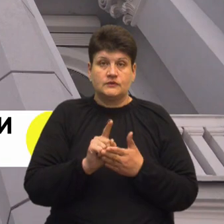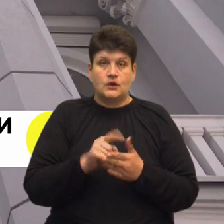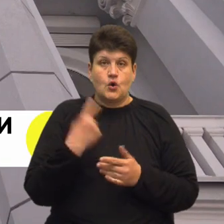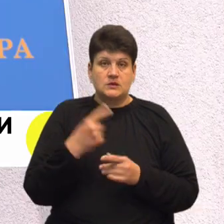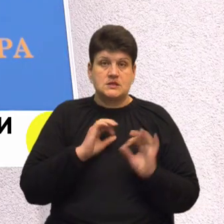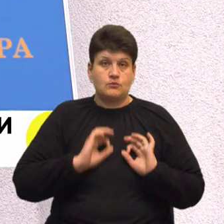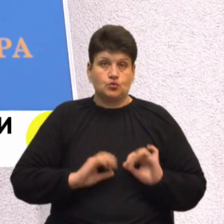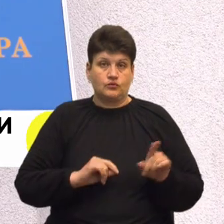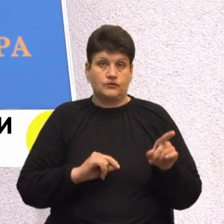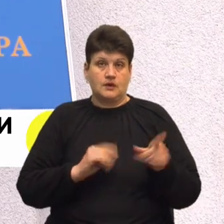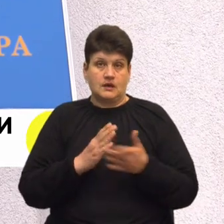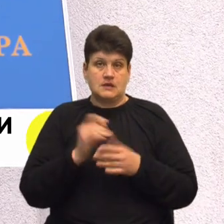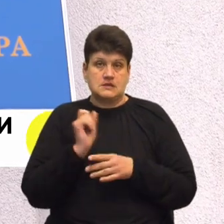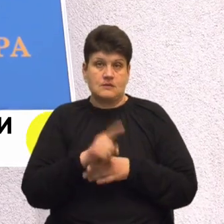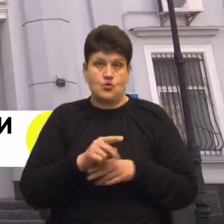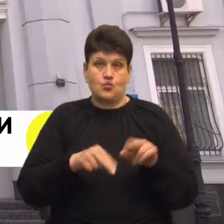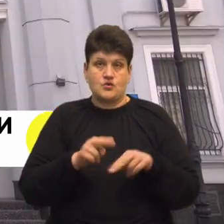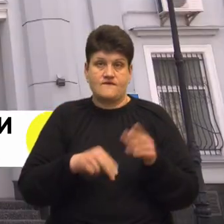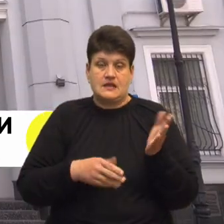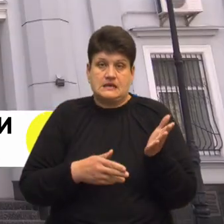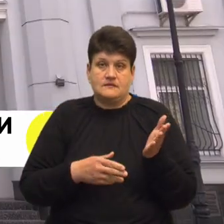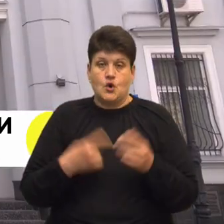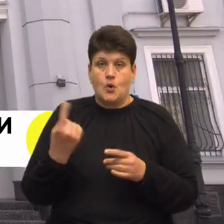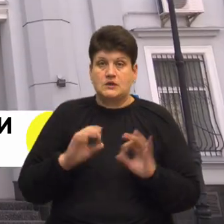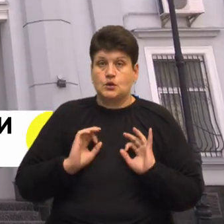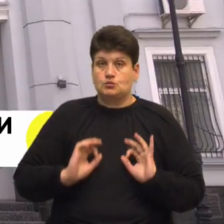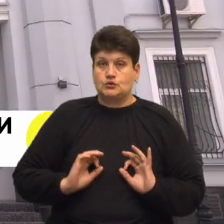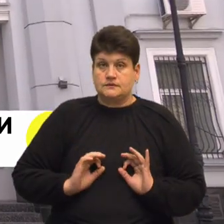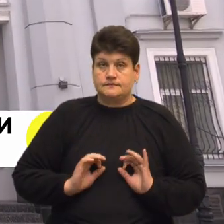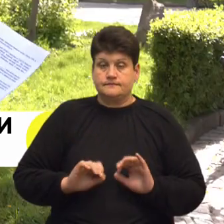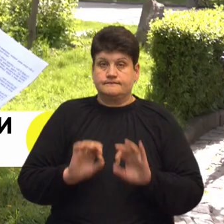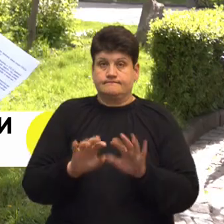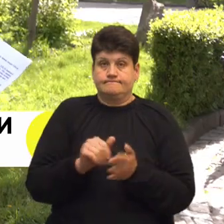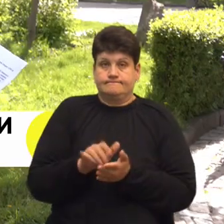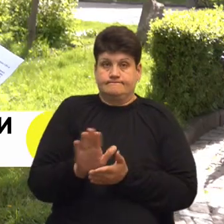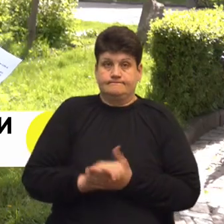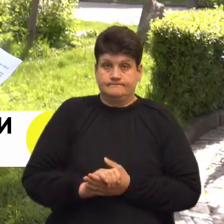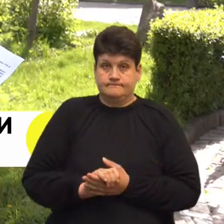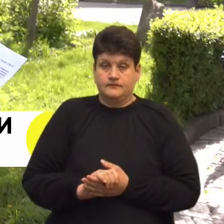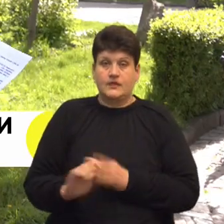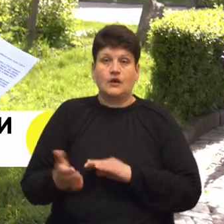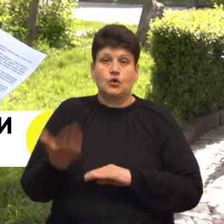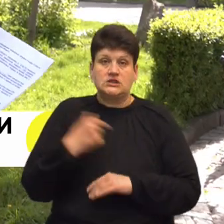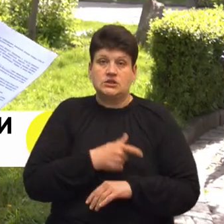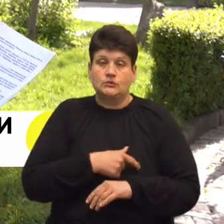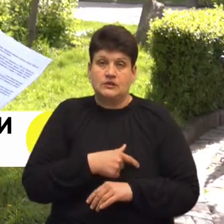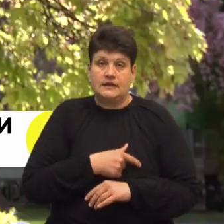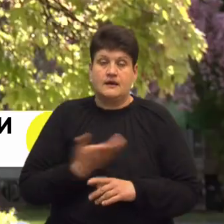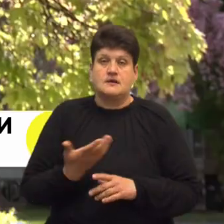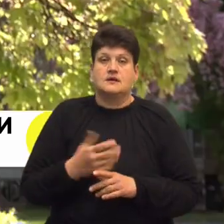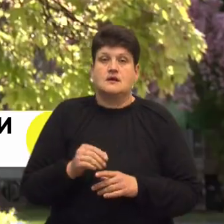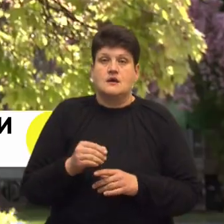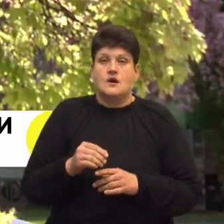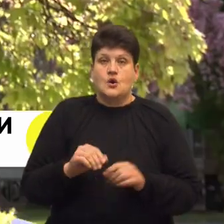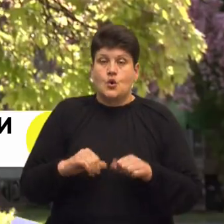адже саме вона є замовником будівництва. В обласній прокуратурі від коментарів відмовилися. Колишній голова депутатської земельної комісії